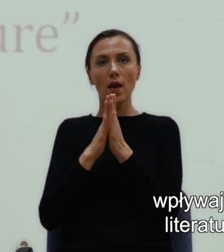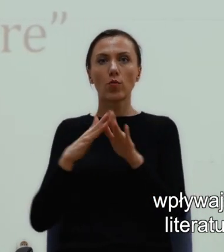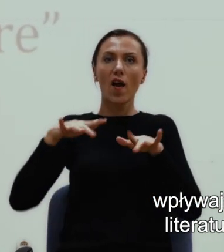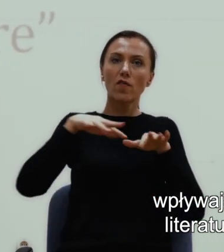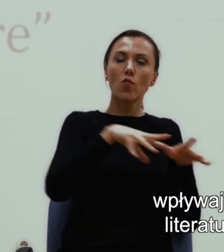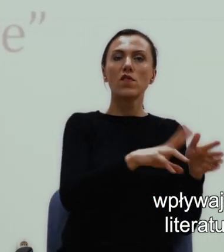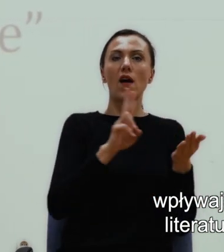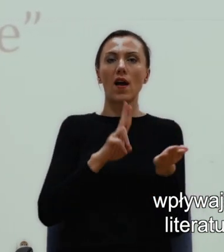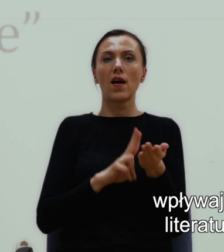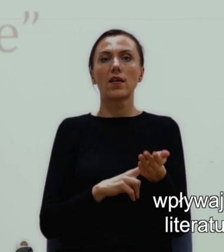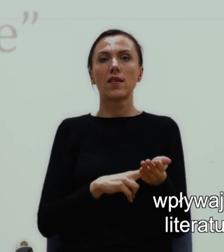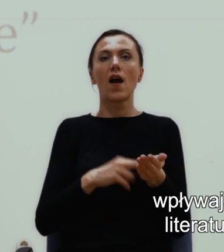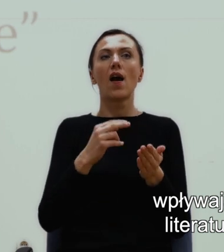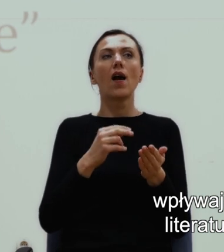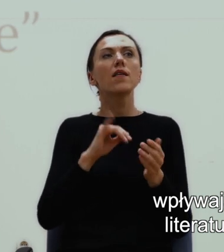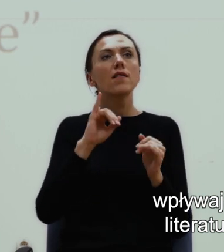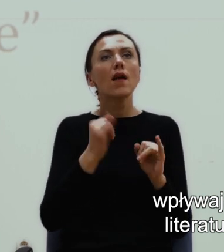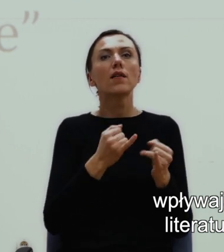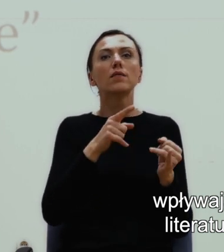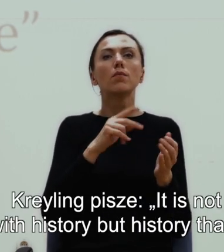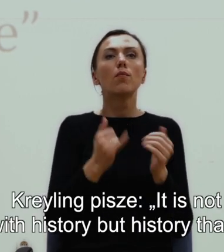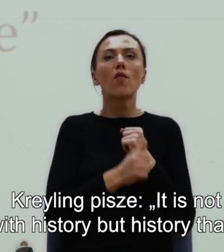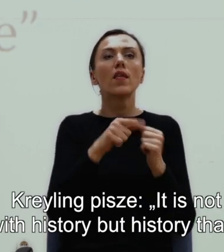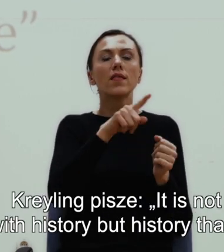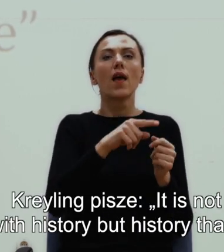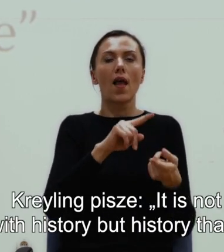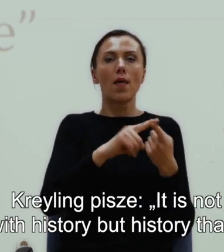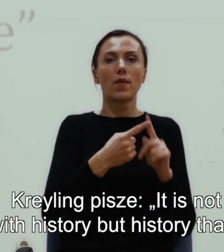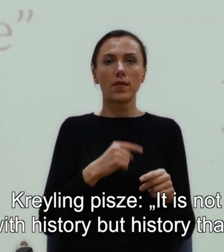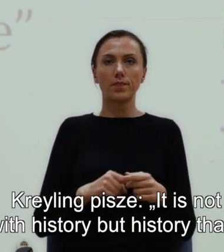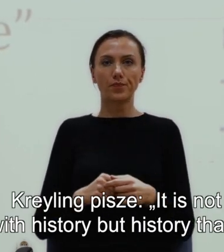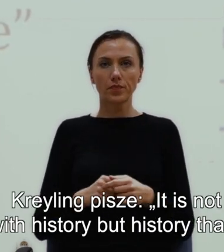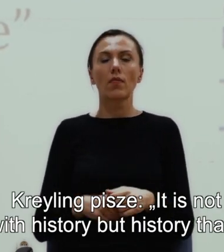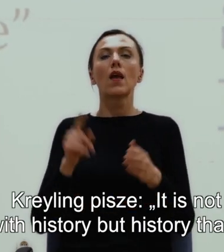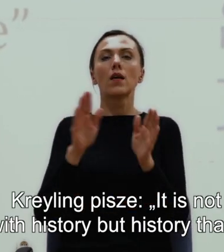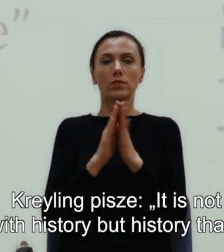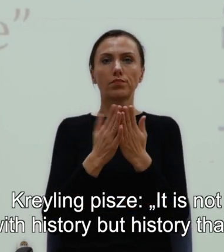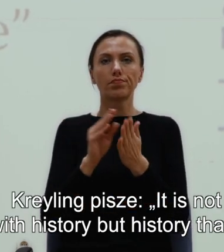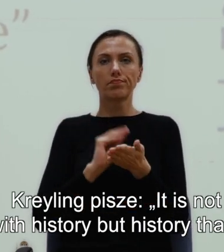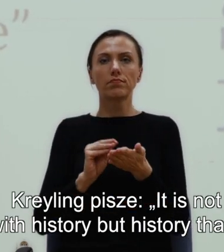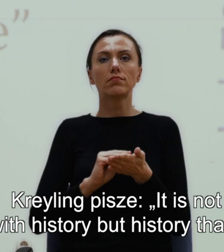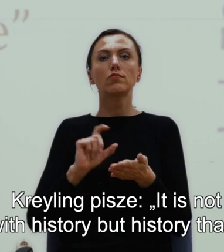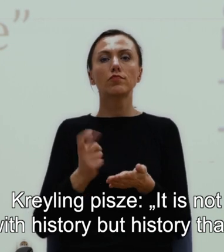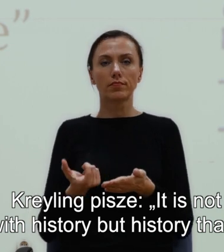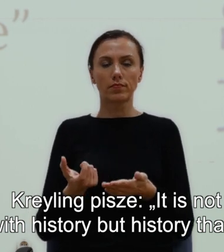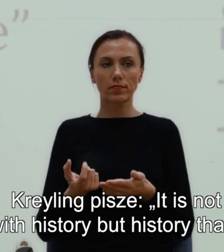na, warunkuje owe czynniki. Kraling pisze, it is not so much Southern literature that changes in